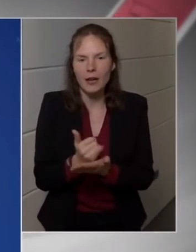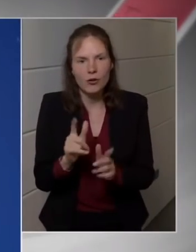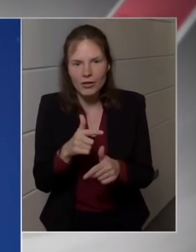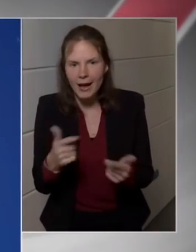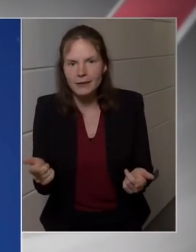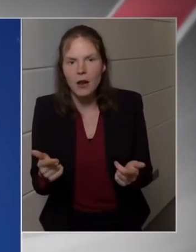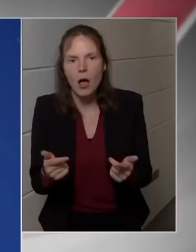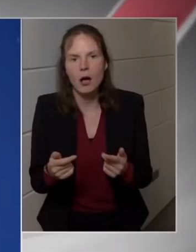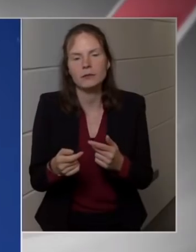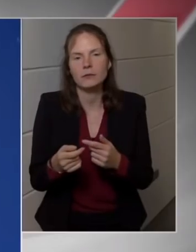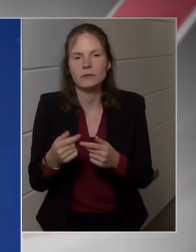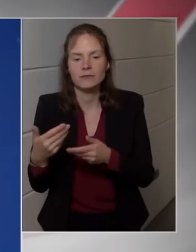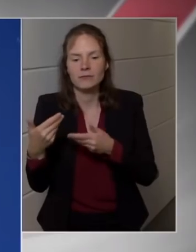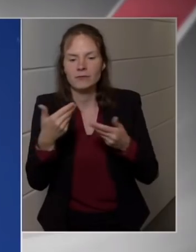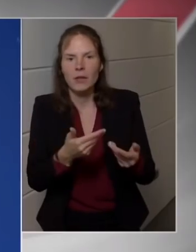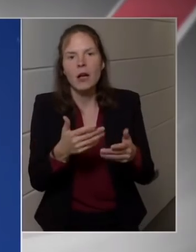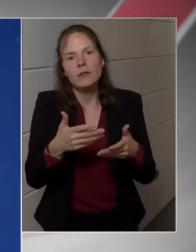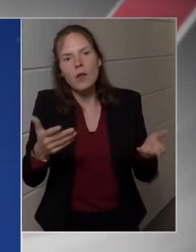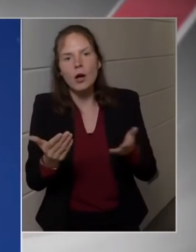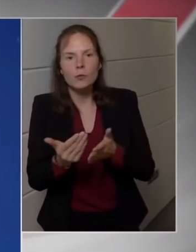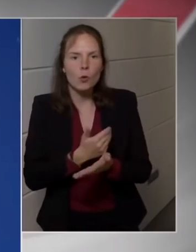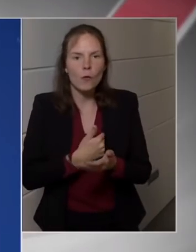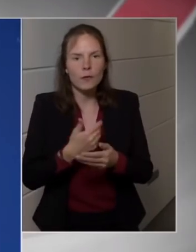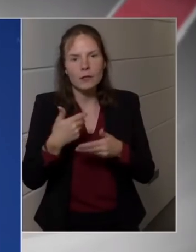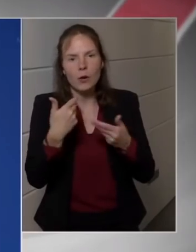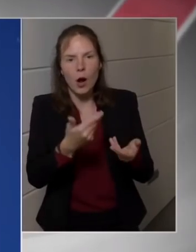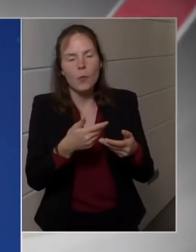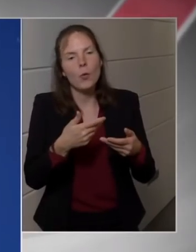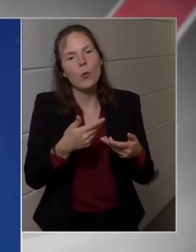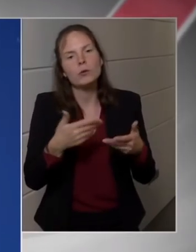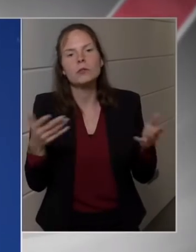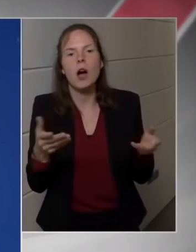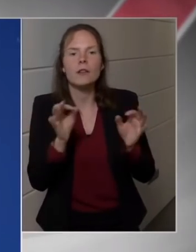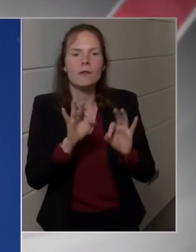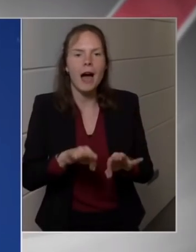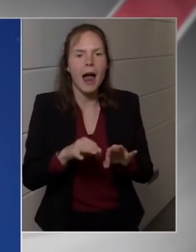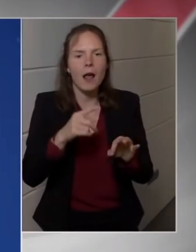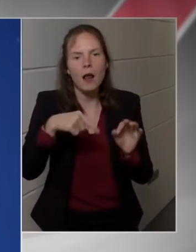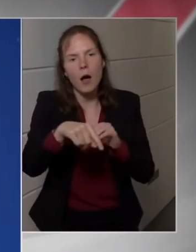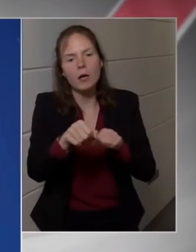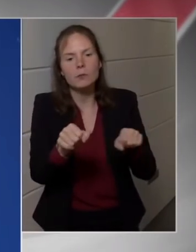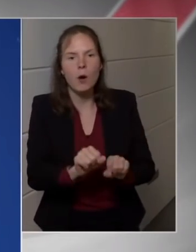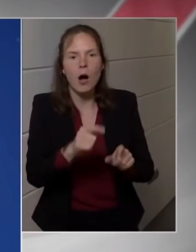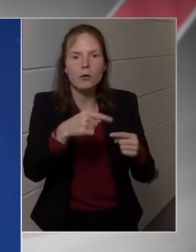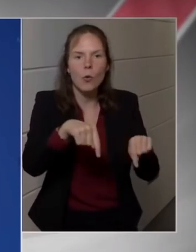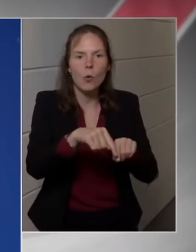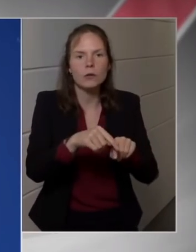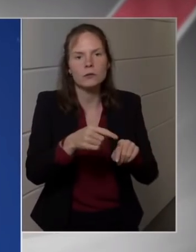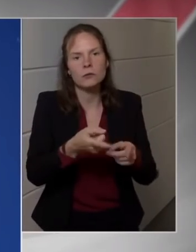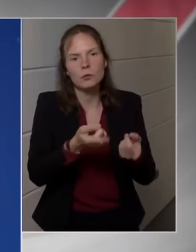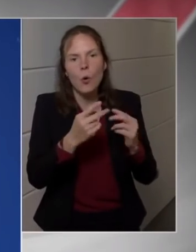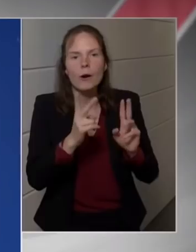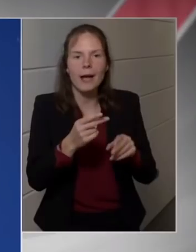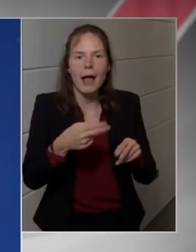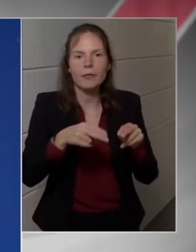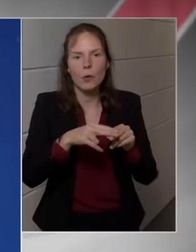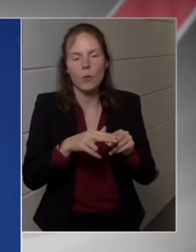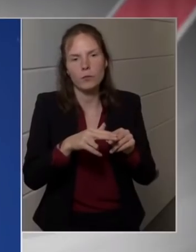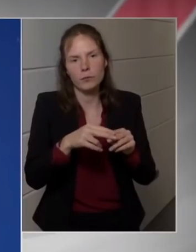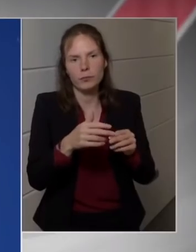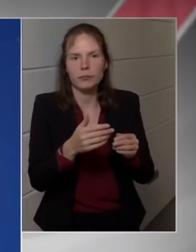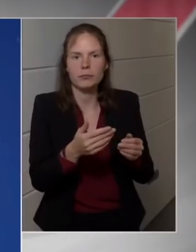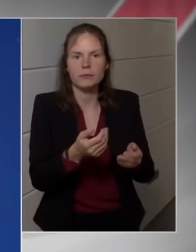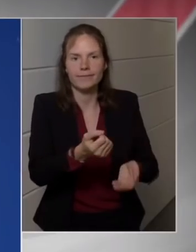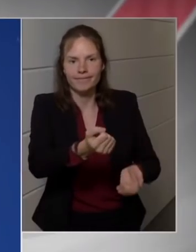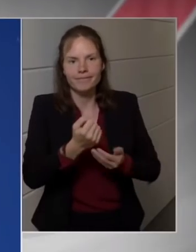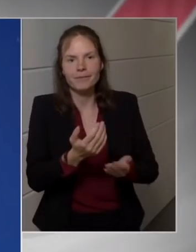infláció, az áremelkedések és az emelkedő kamatok miatt igazságtalan vagy legalábbis méltánytalan